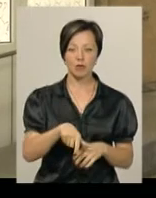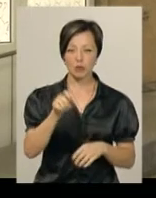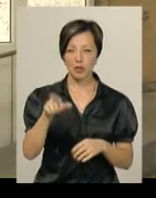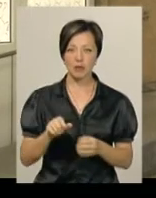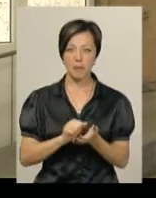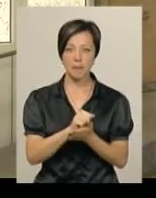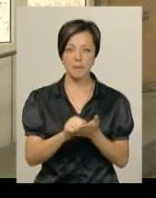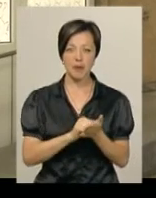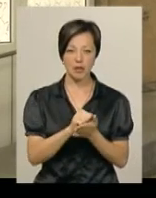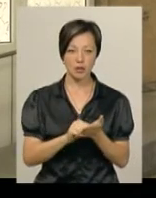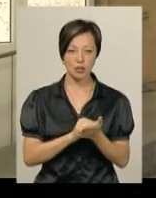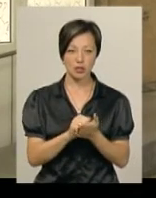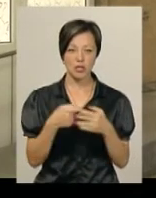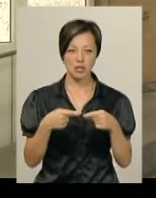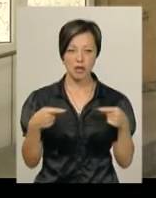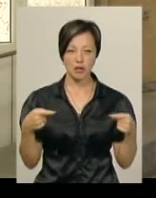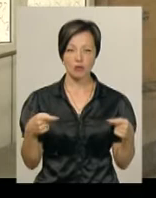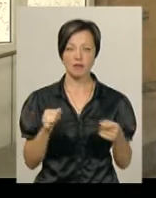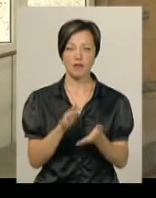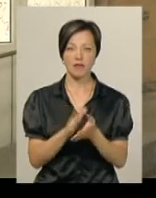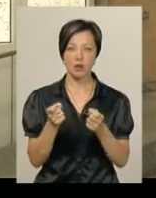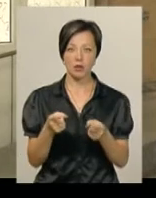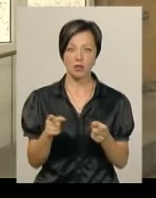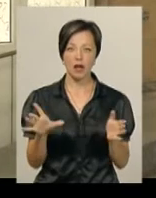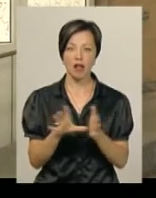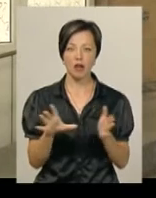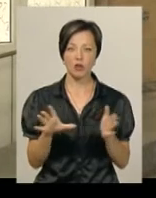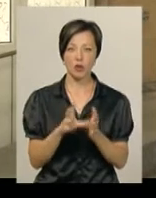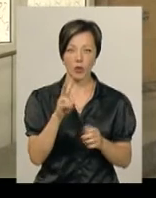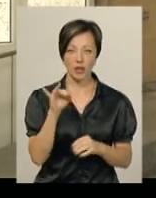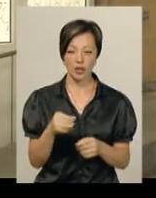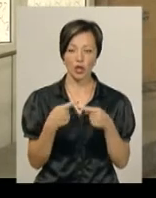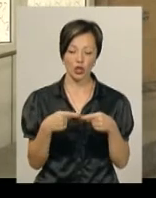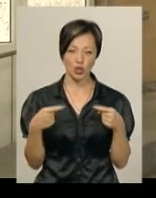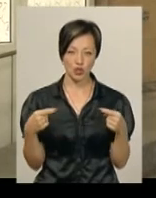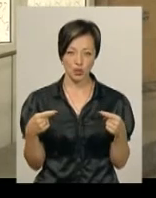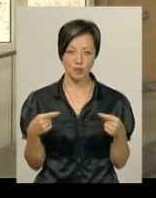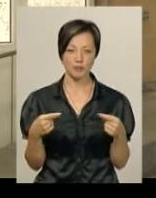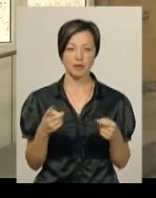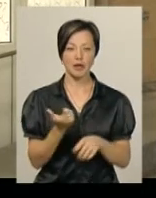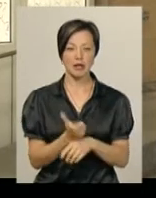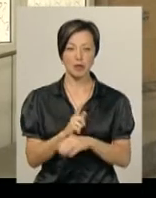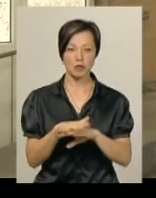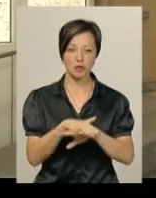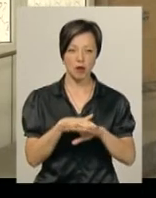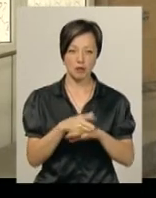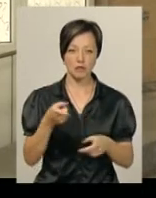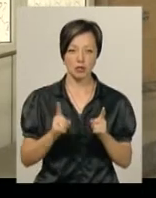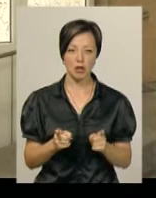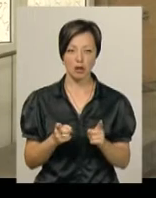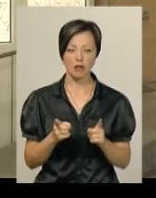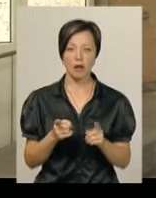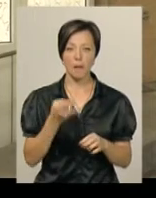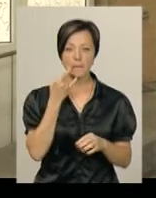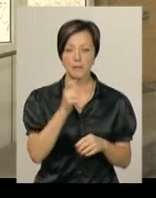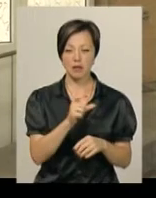засобів, відходи, електроніки і інші. Найбільш масово, звичайно, несуться